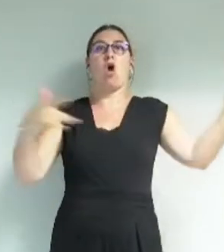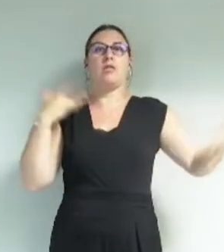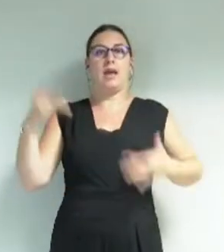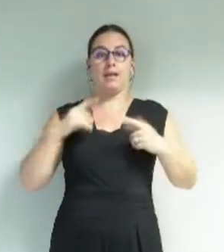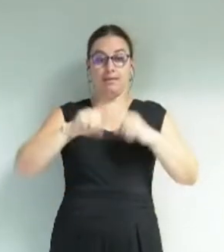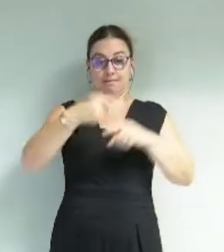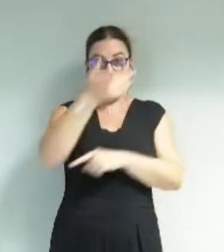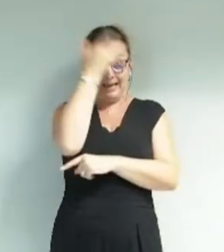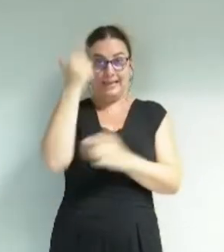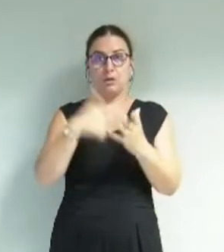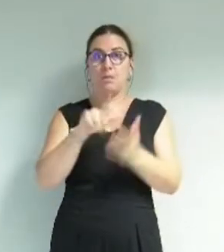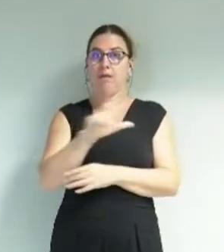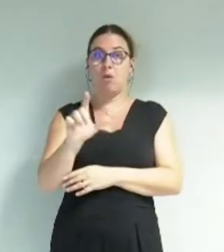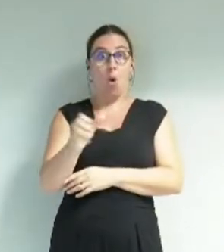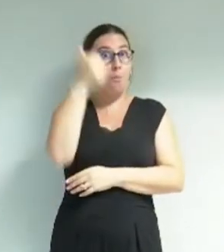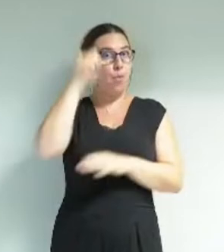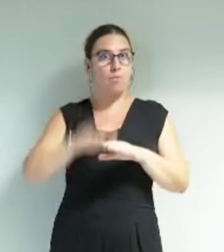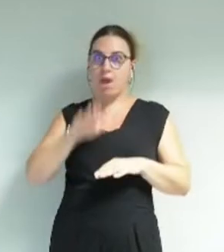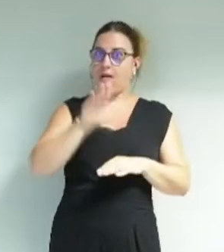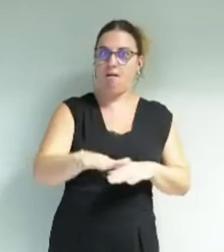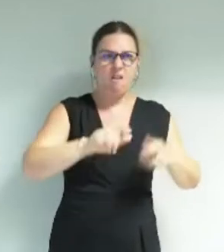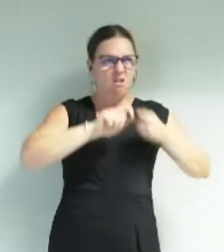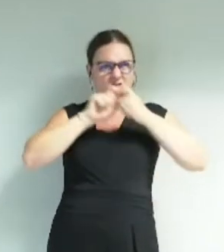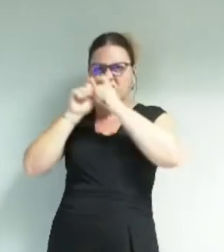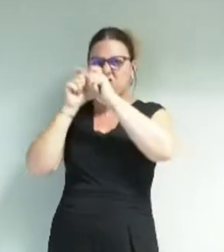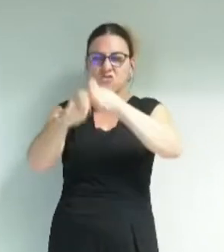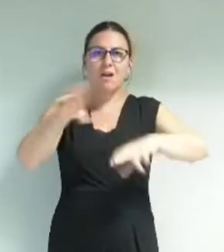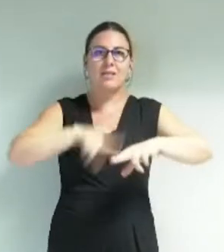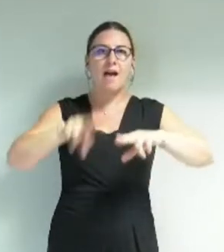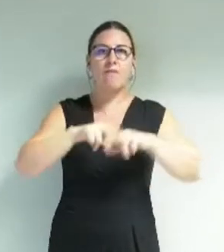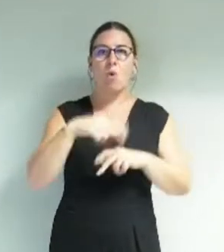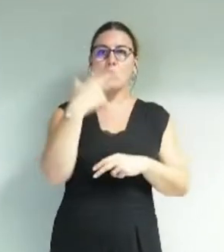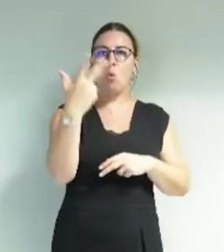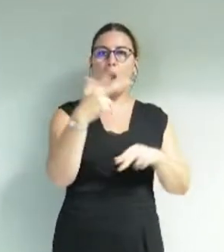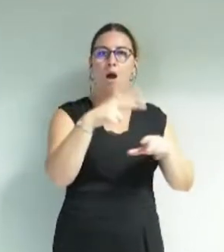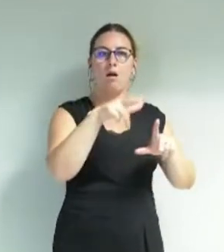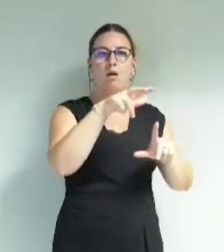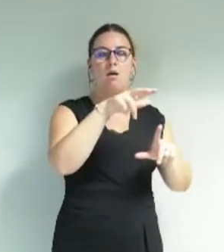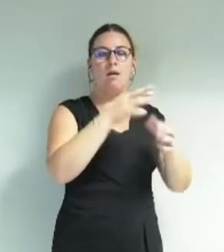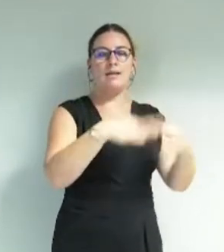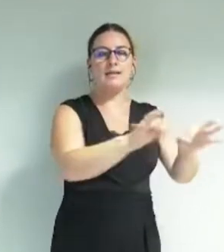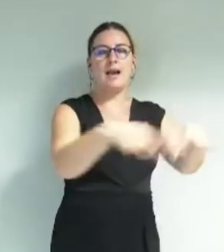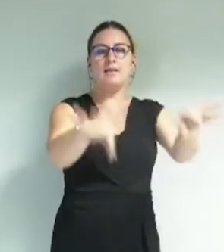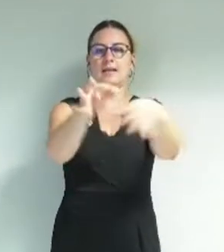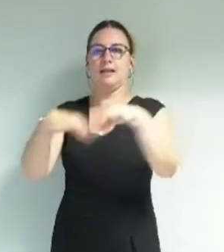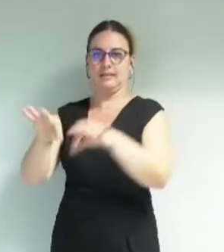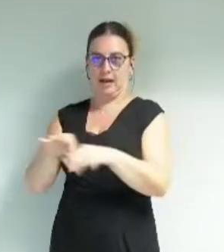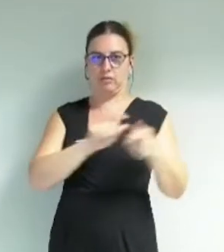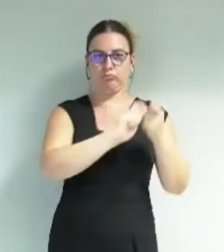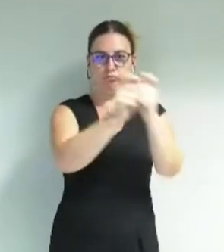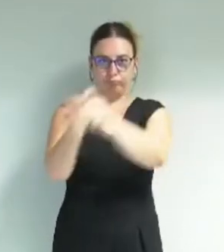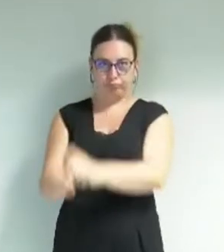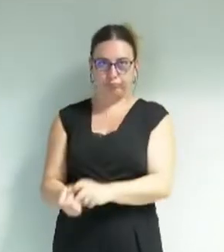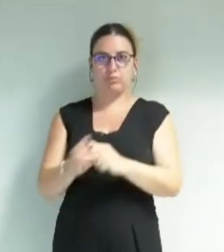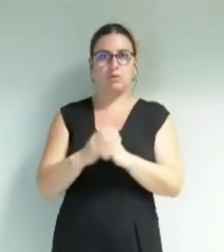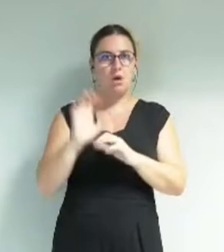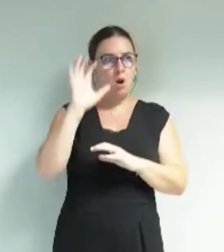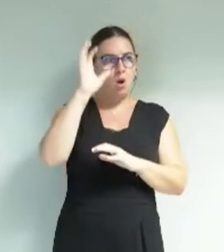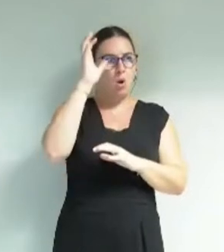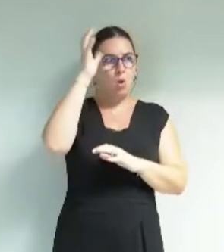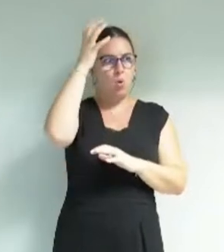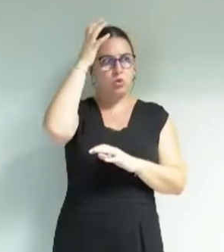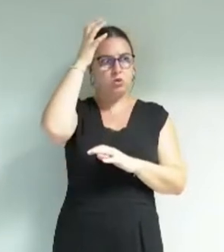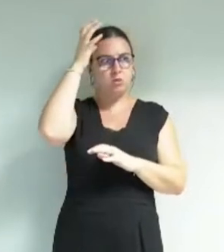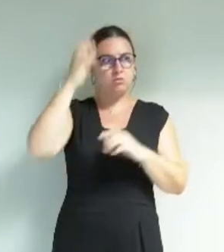2022, est une première étape des transformations nécessaires aux trois salles. En outre, les actions hors les murs sont un outil